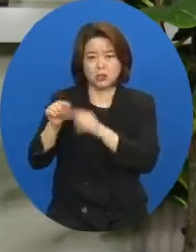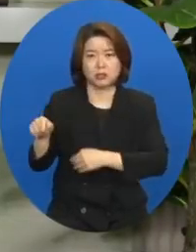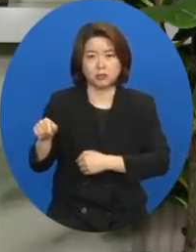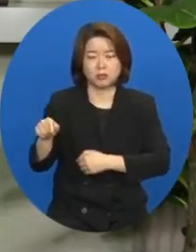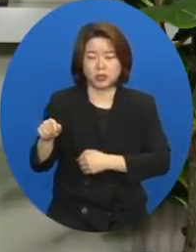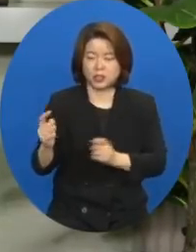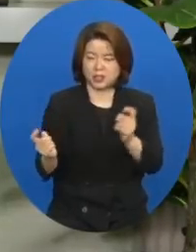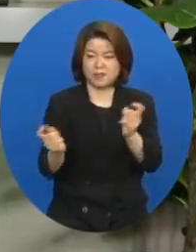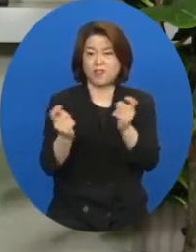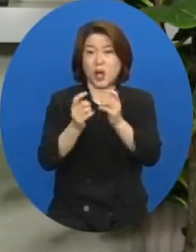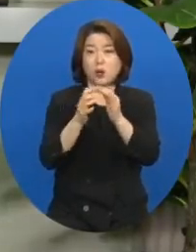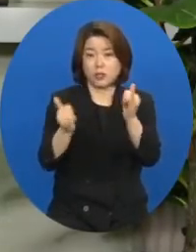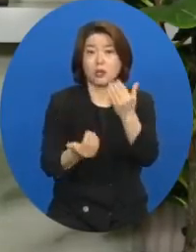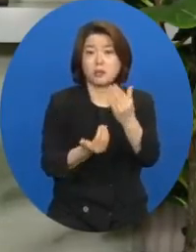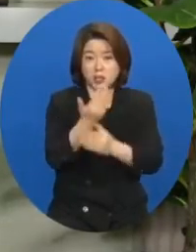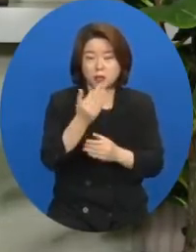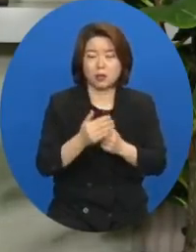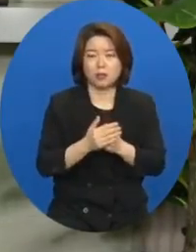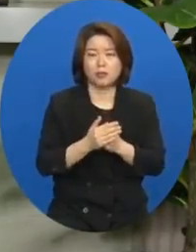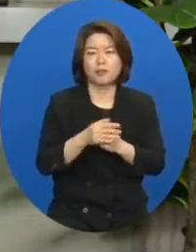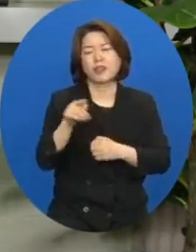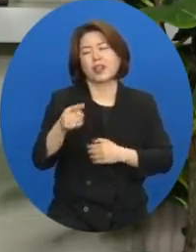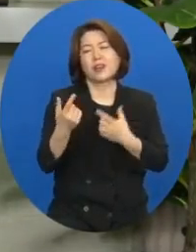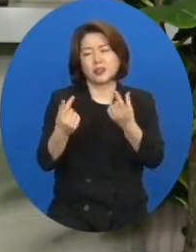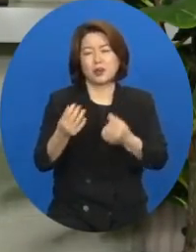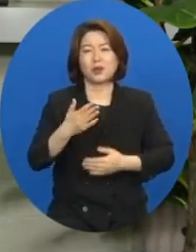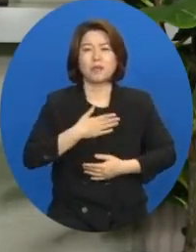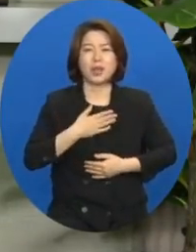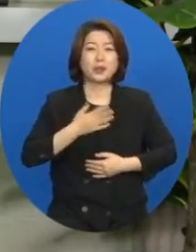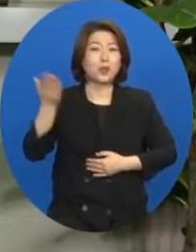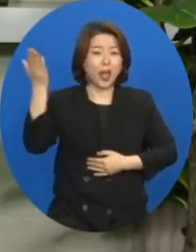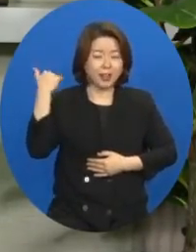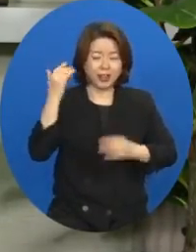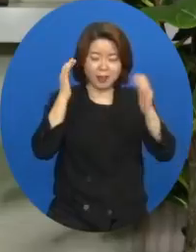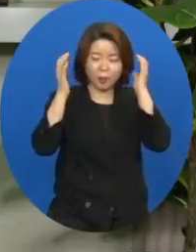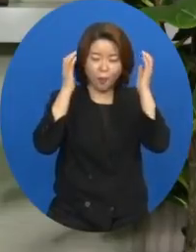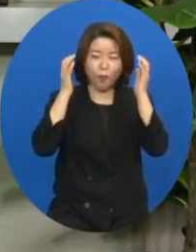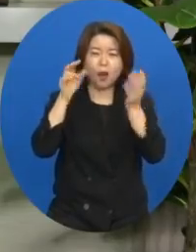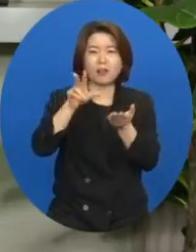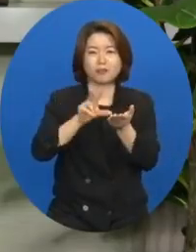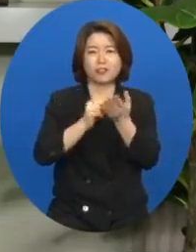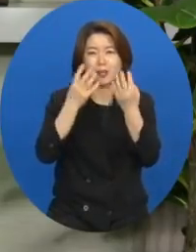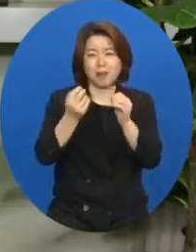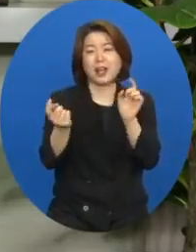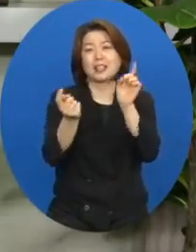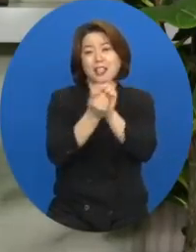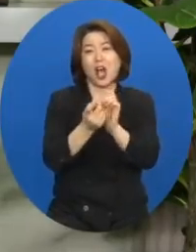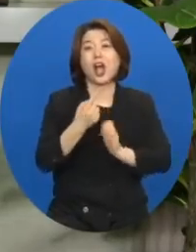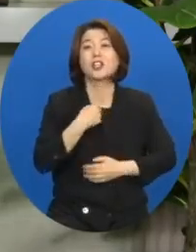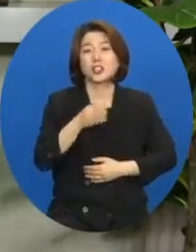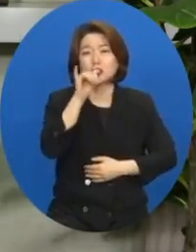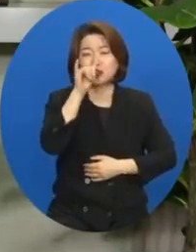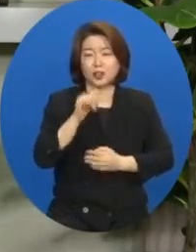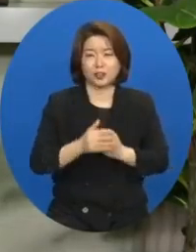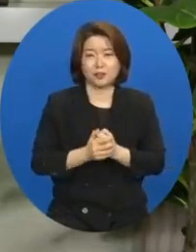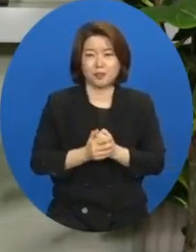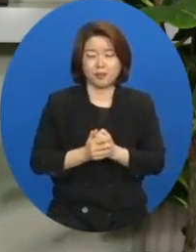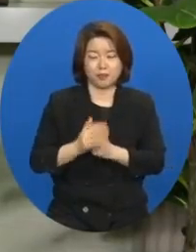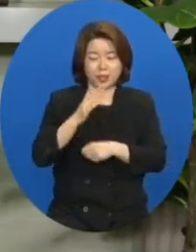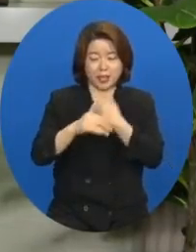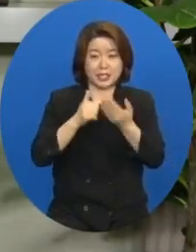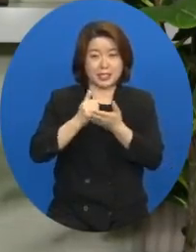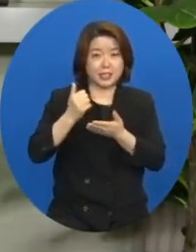저도 사실 그런 문제로 인해서 혼란스러운 일을 많이 겪었습니다. 그런데 그때 성경께서 제 마음에